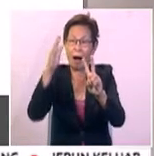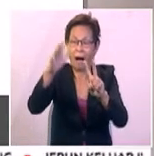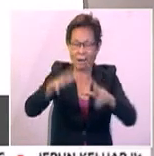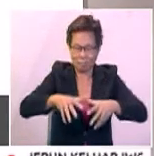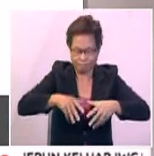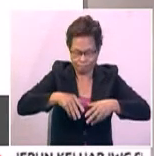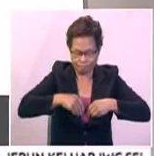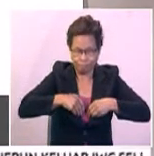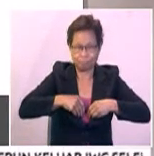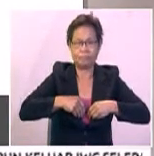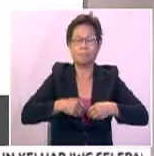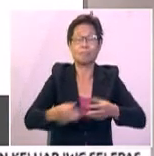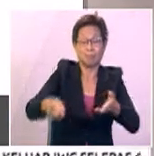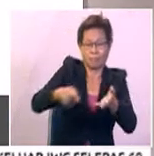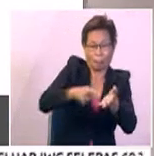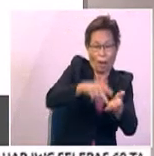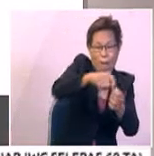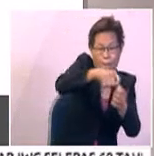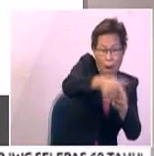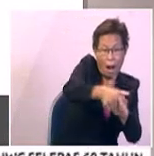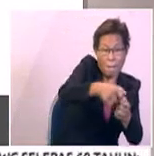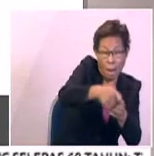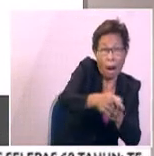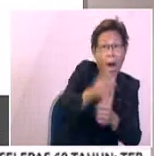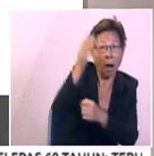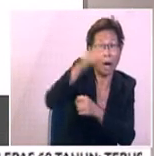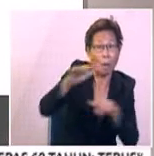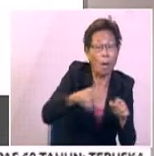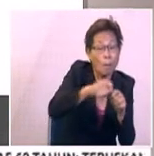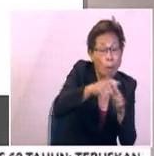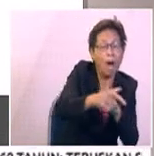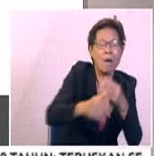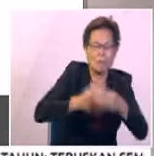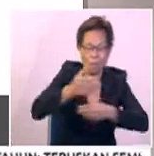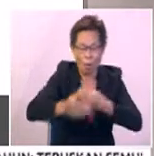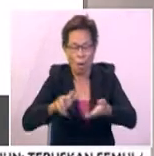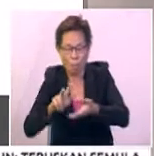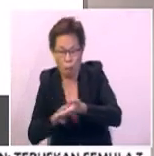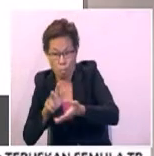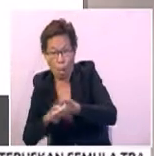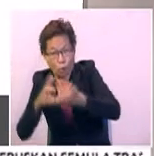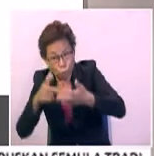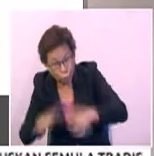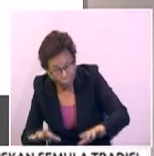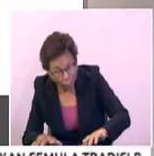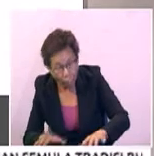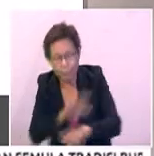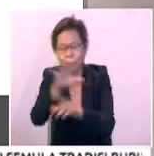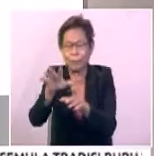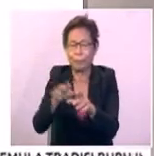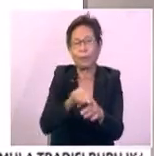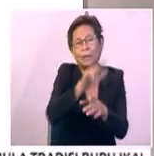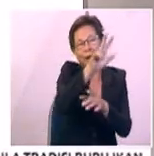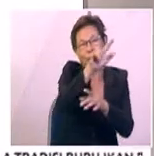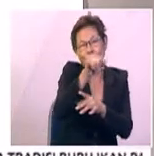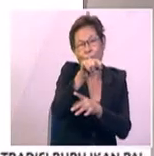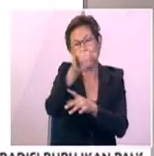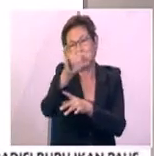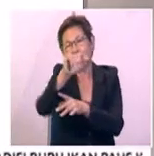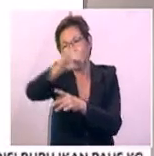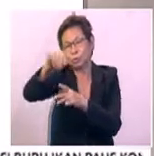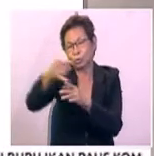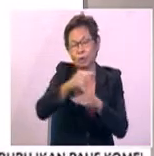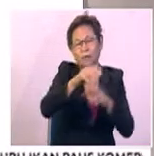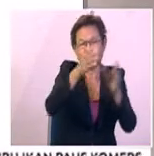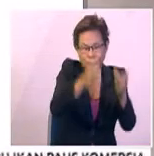Jelas kenyataan itu, pembayaran akan dibuat setelah proses pengesahan dijalankan membabkan 3.6 juta